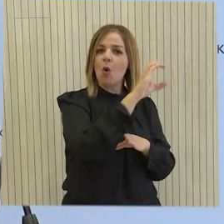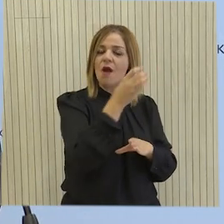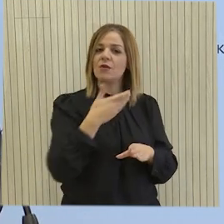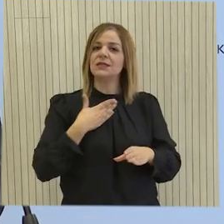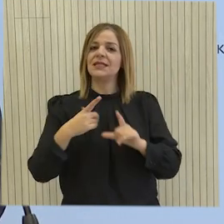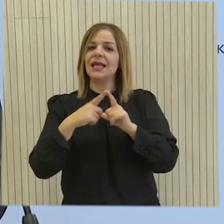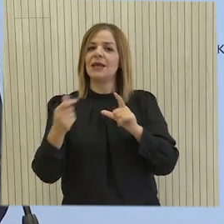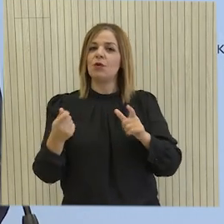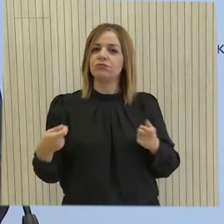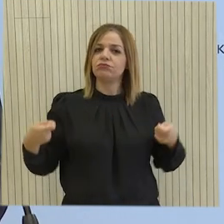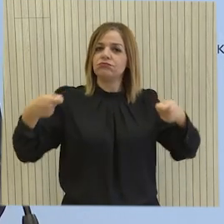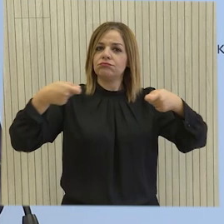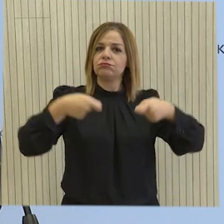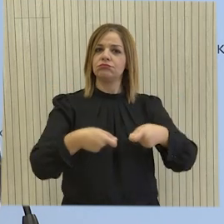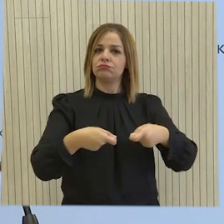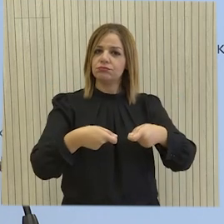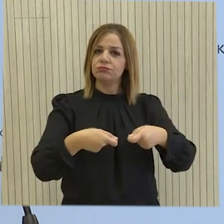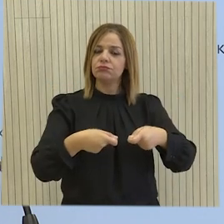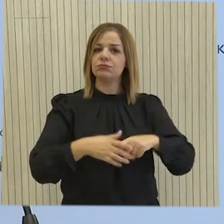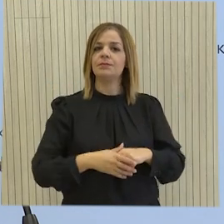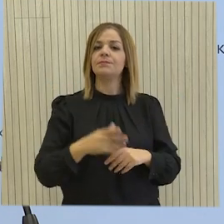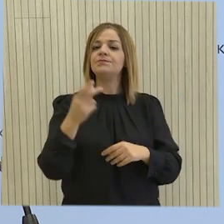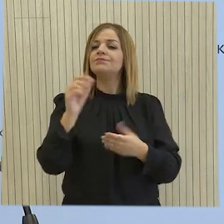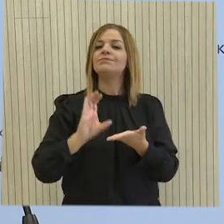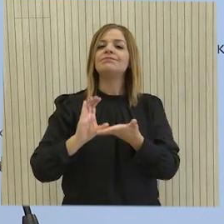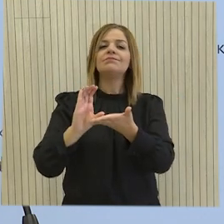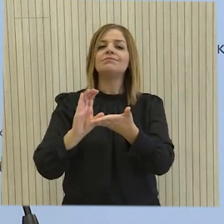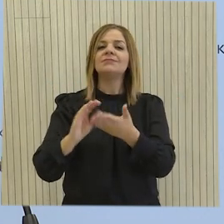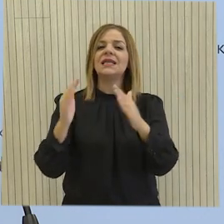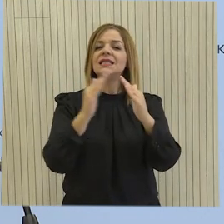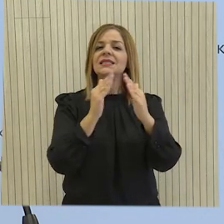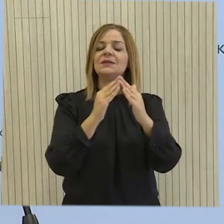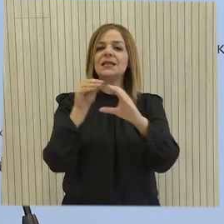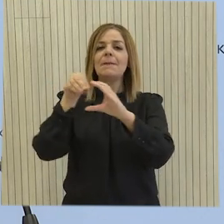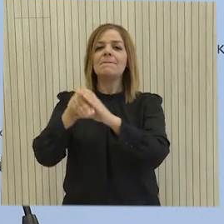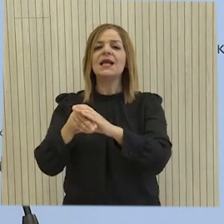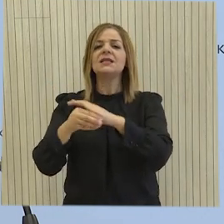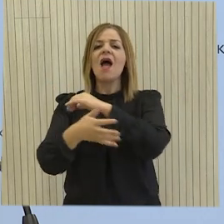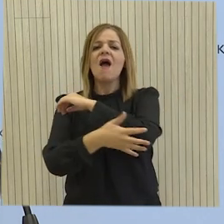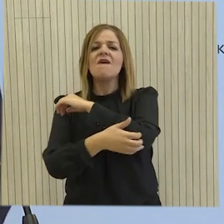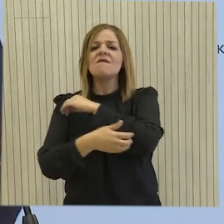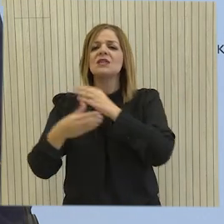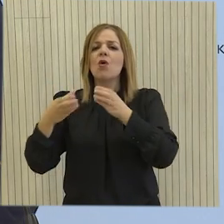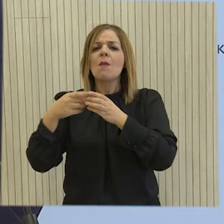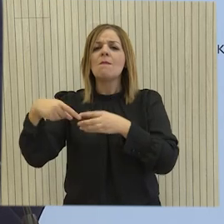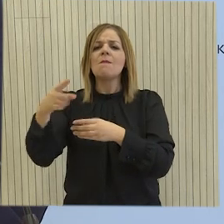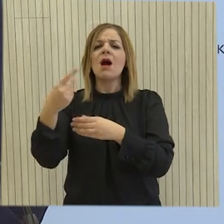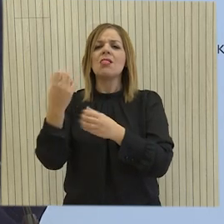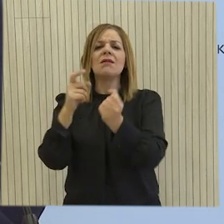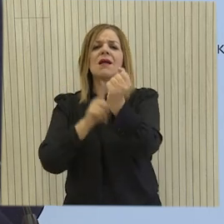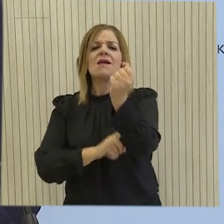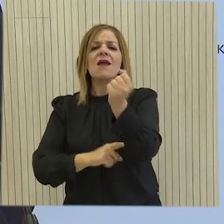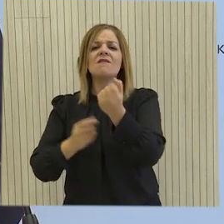Σχέδιο Ανάκαμψης και Ανθεκτικότητας Κύπρος το αύριο. Το ύψος της χορηγίας για τις κατοικίες όπου διαμένουν ευάλωτοι καταναλωτές ηλεκτρικής ενέργειας